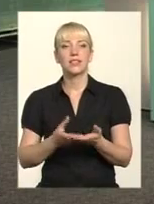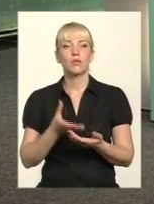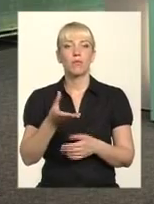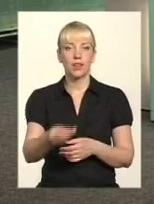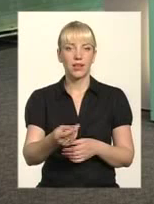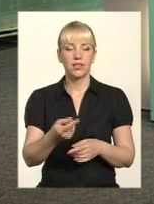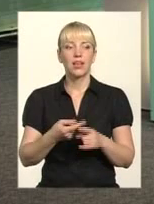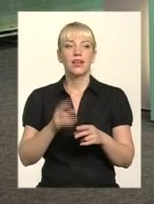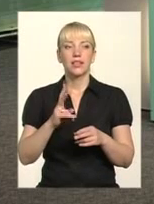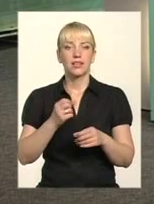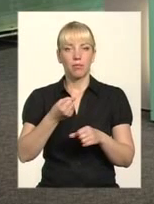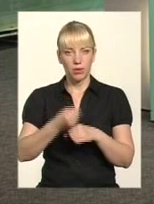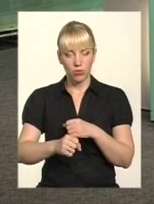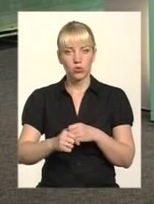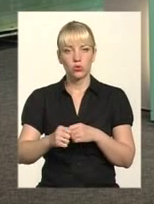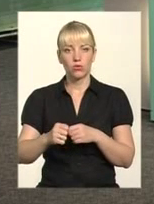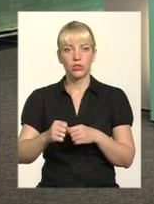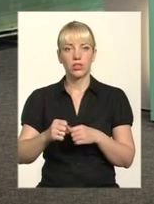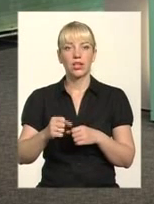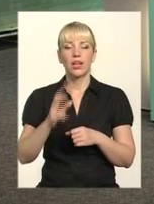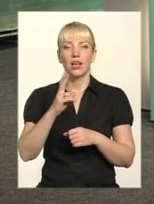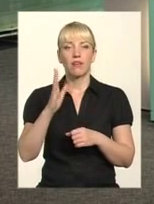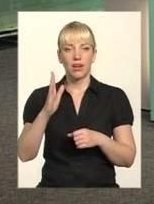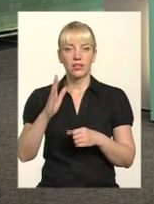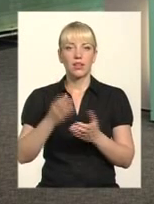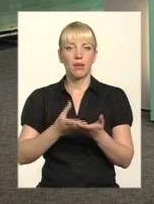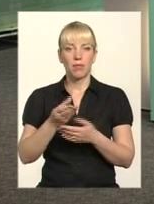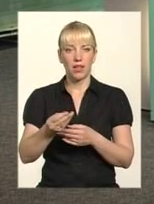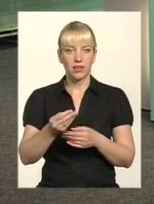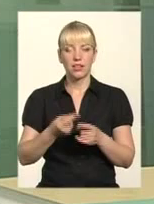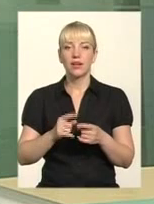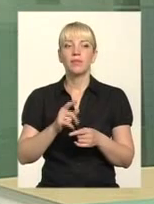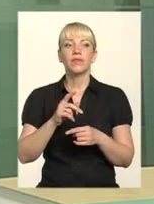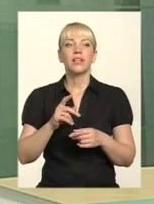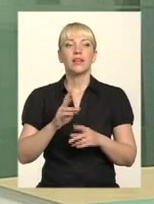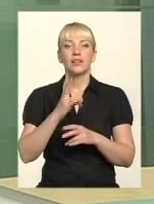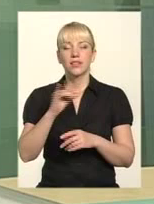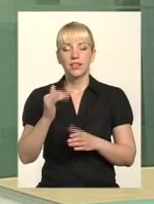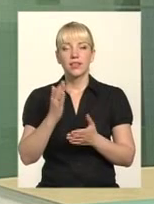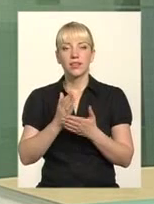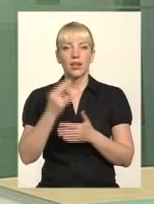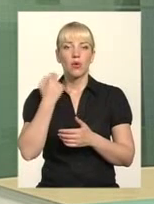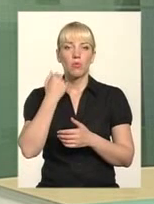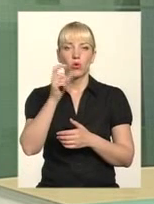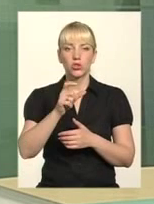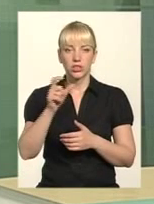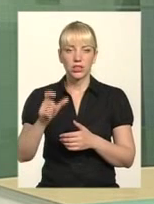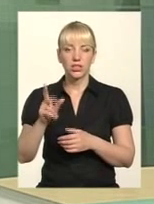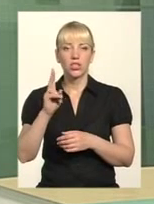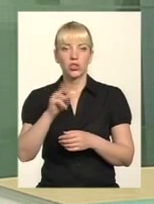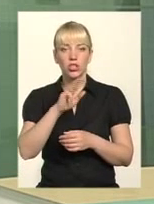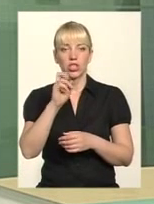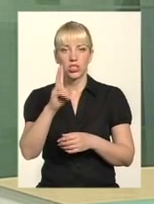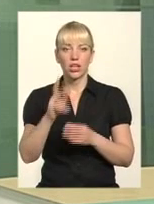тих квартплат? Чи немає? Ні, звичайно, є боржники, на яких ЖЕКи подають